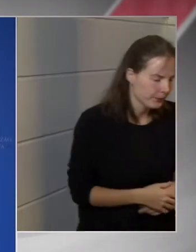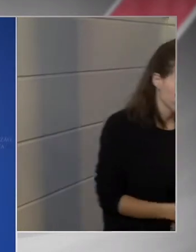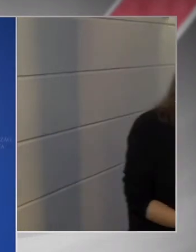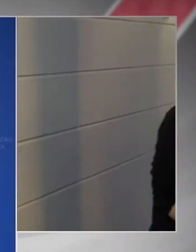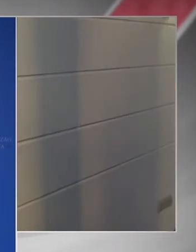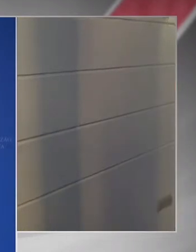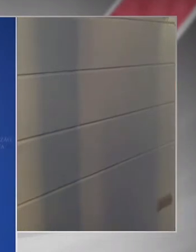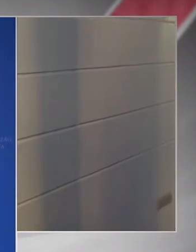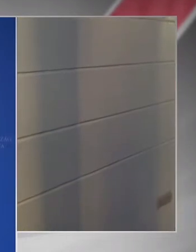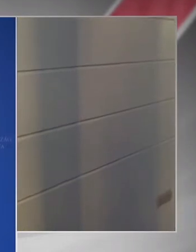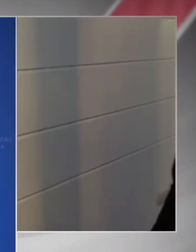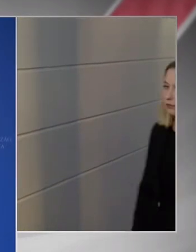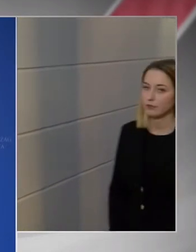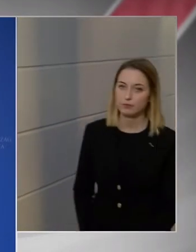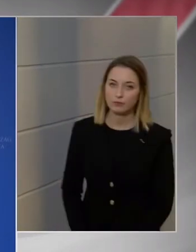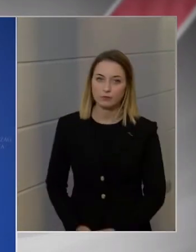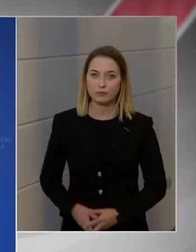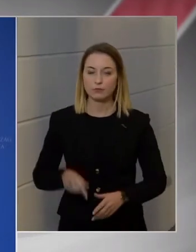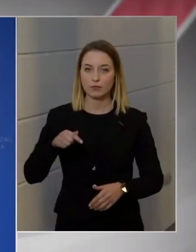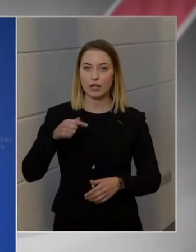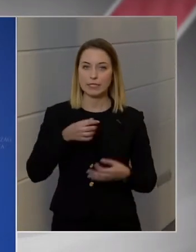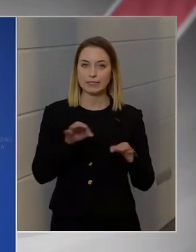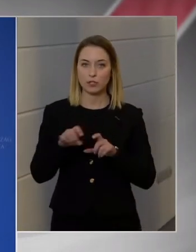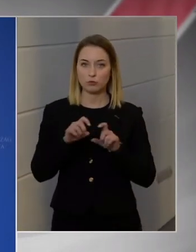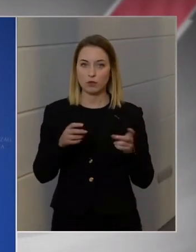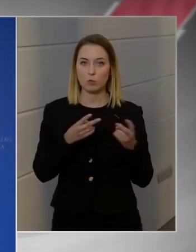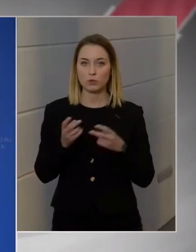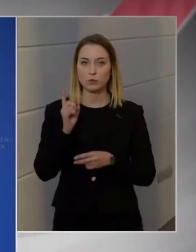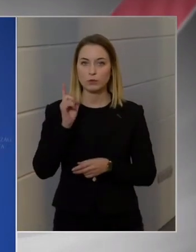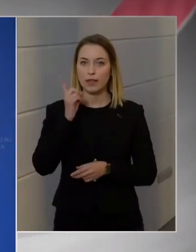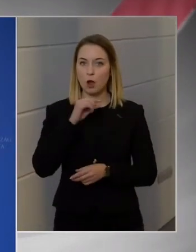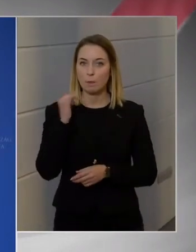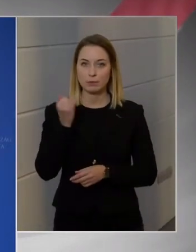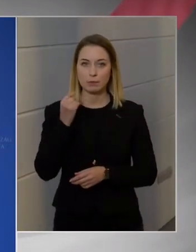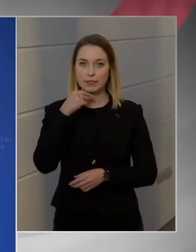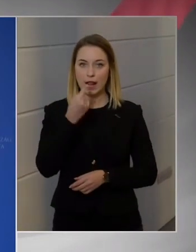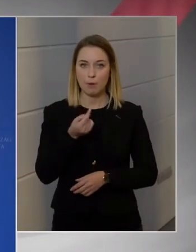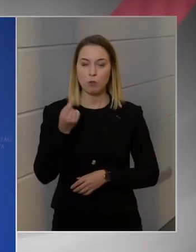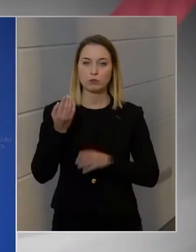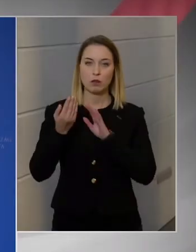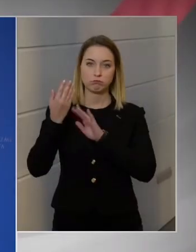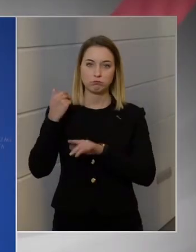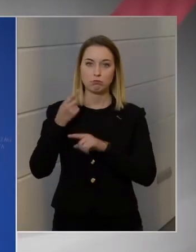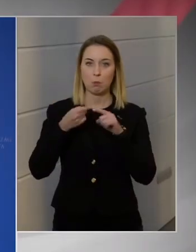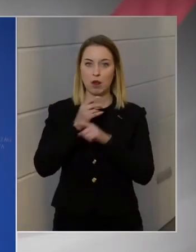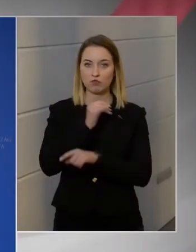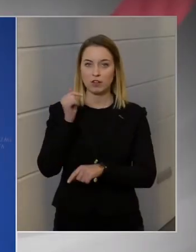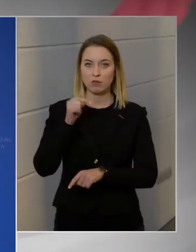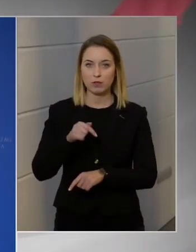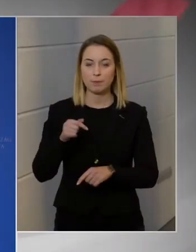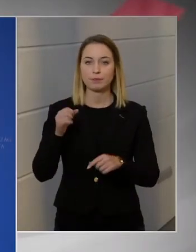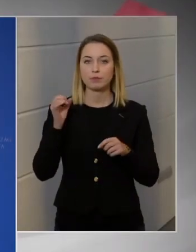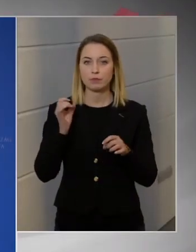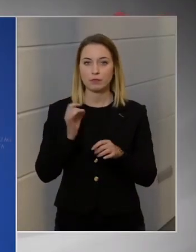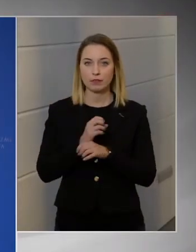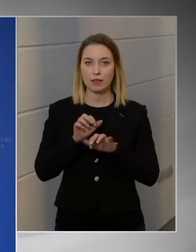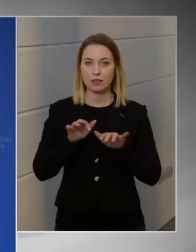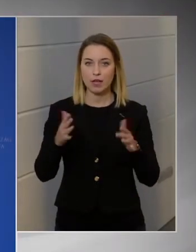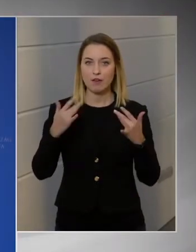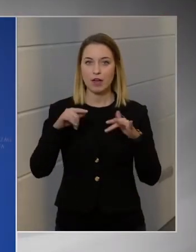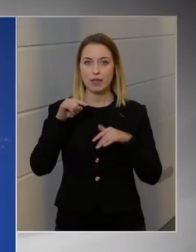Egyelőre ezeket az intézkedéseket hoztuk, de amit mindig elmondtam az elmúlt másfél évben, az most is igaz, hogy a járványhelyzetre